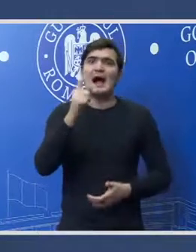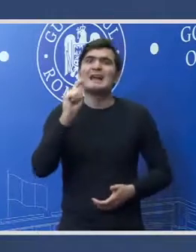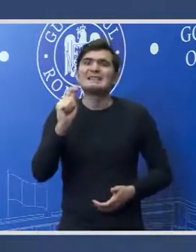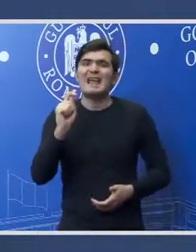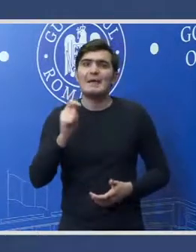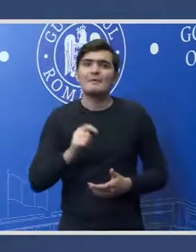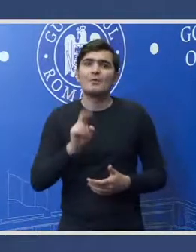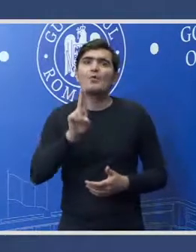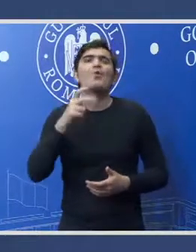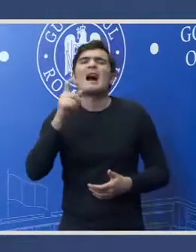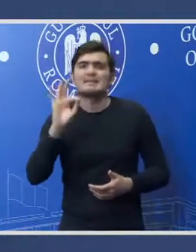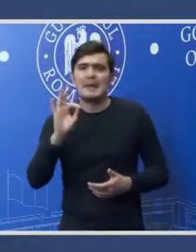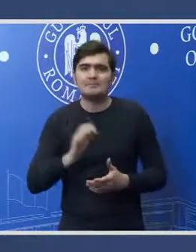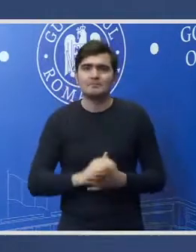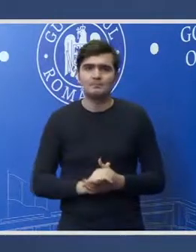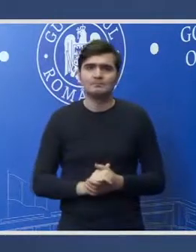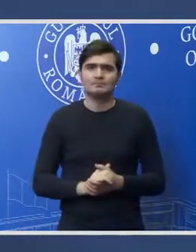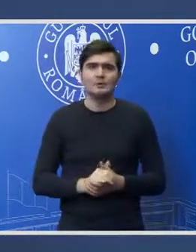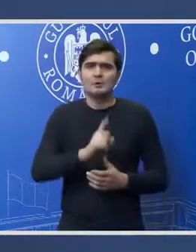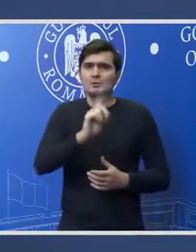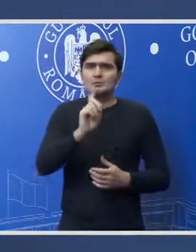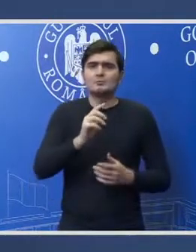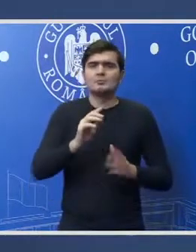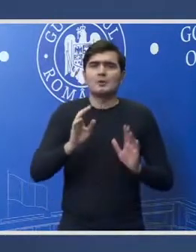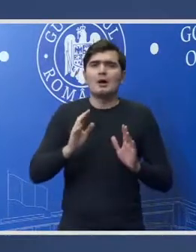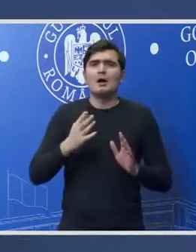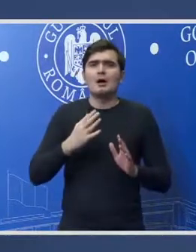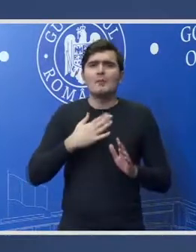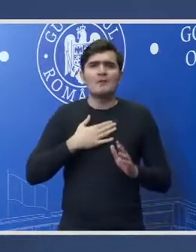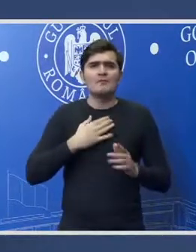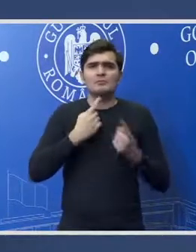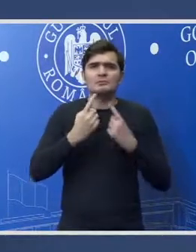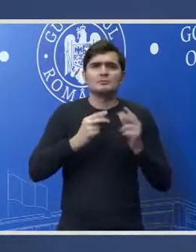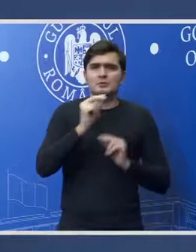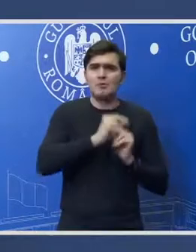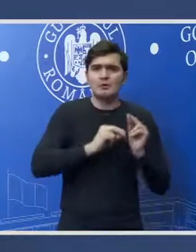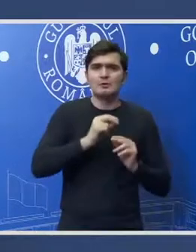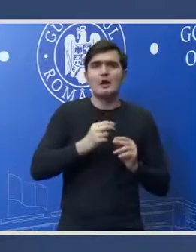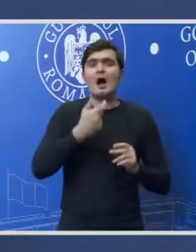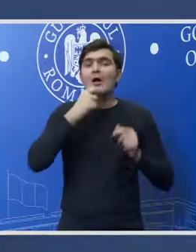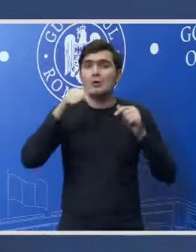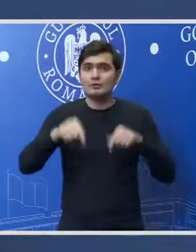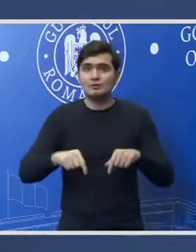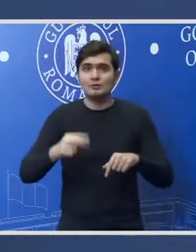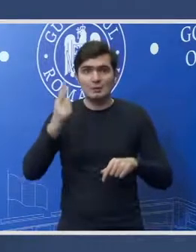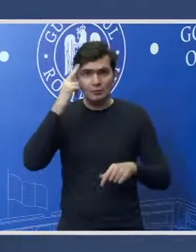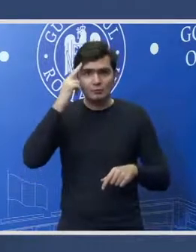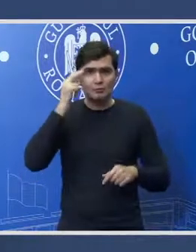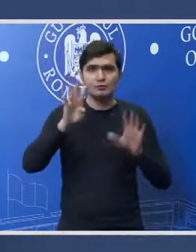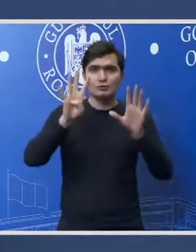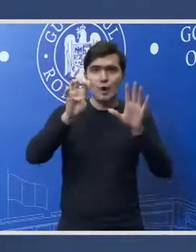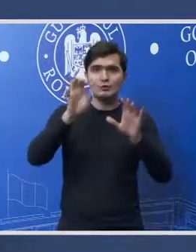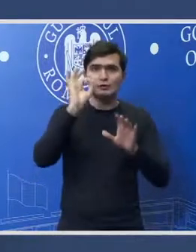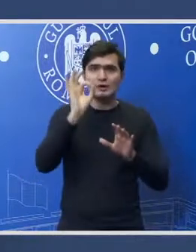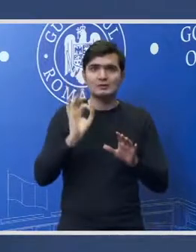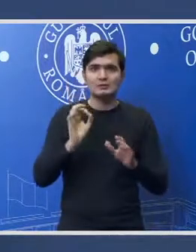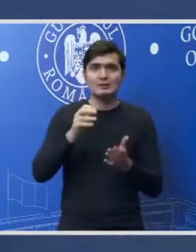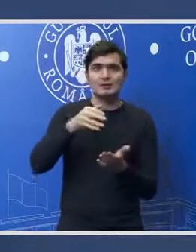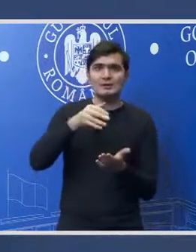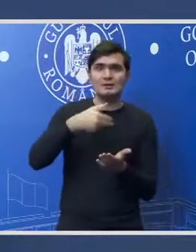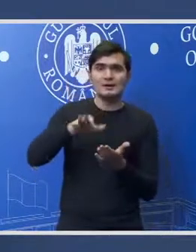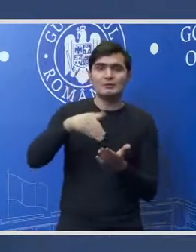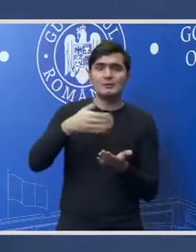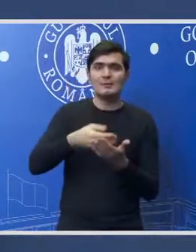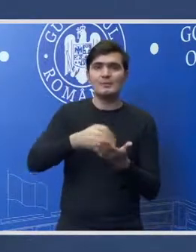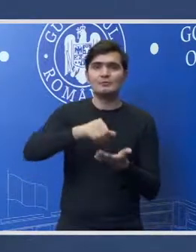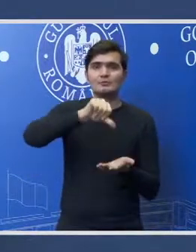am avut discuții cu asociațiile din contră anul acesta după cum știți 90% din cheltuiele cu centele și